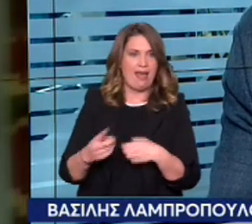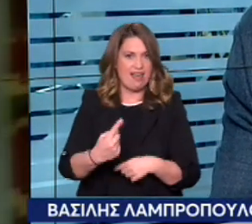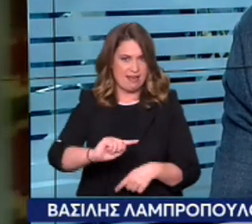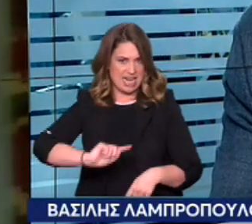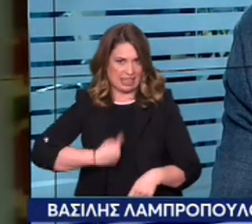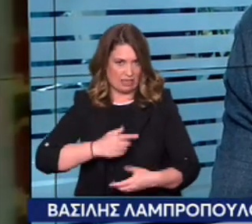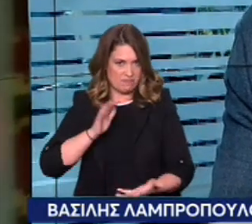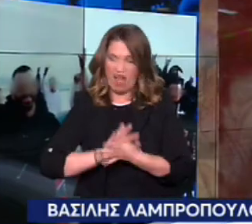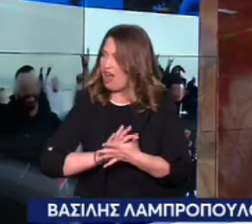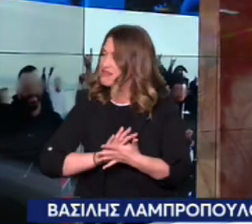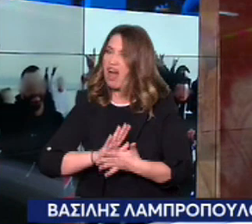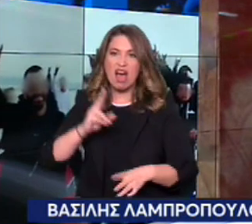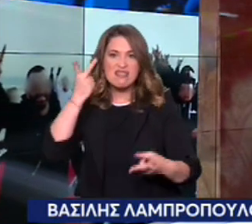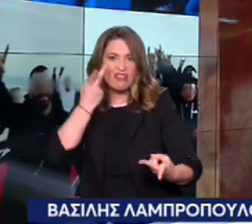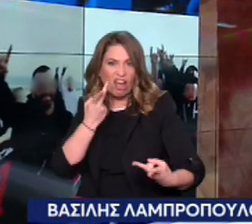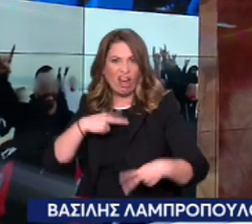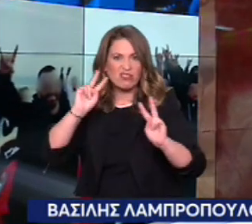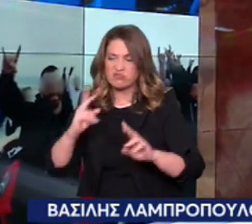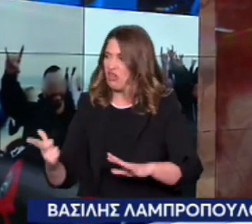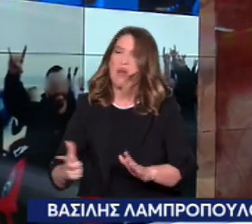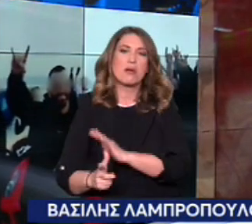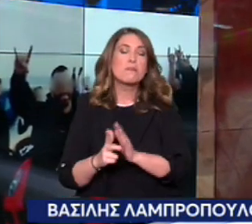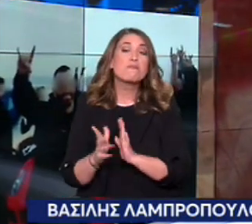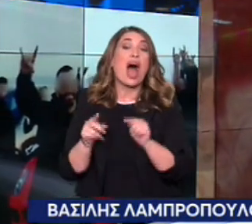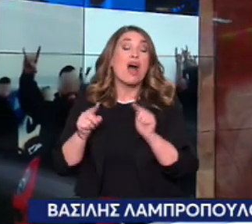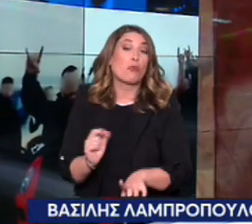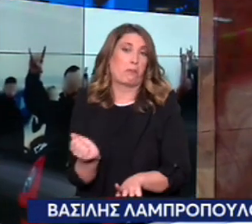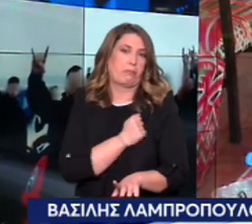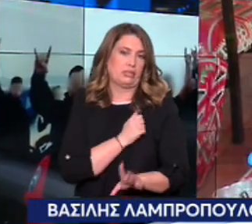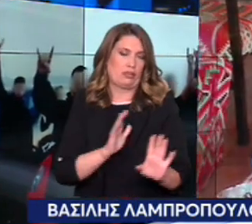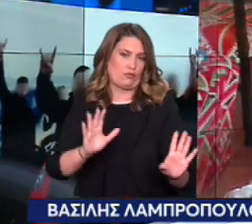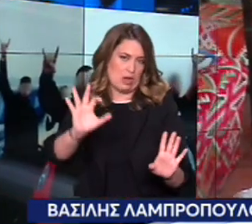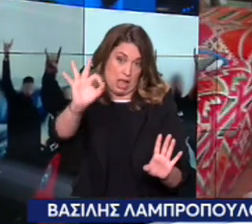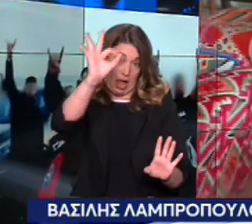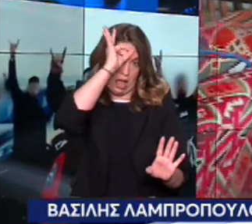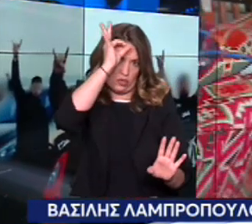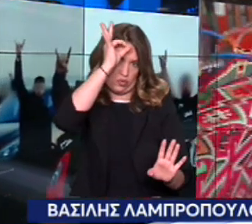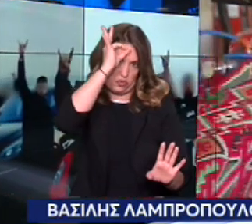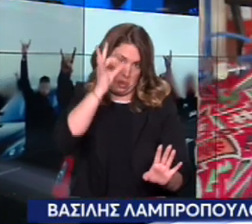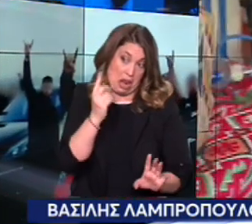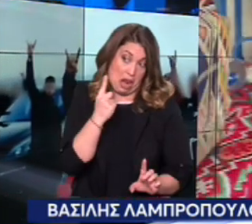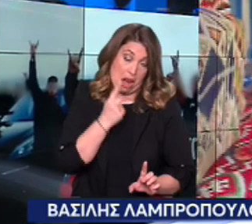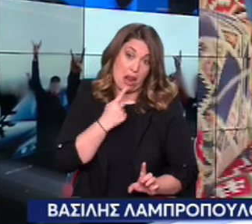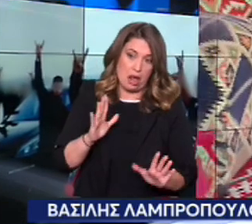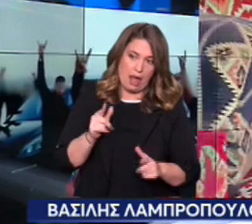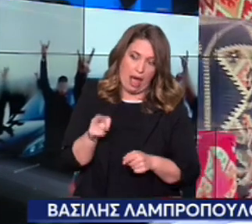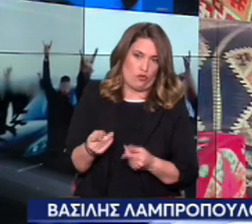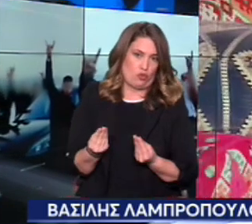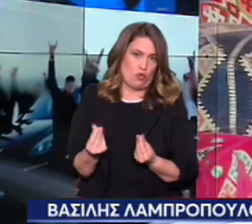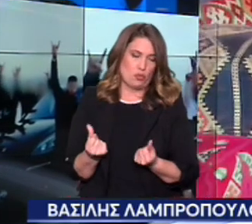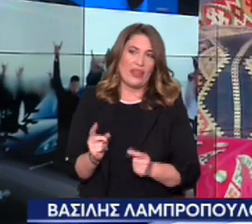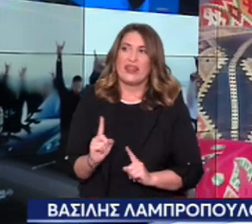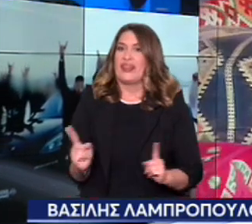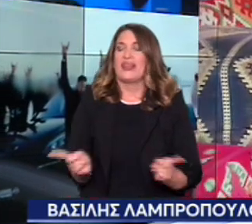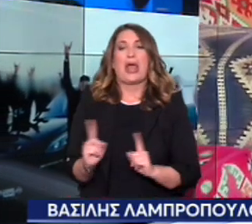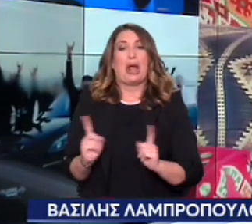αστυνομία μπορεί να είναι και κάτι διαφορετικό αλλά αυτή θεωρεί τη βασική εκδοχή είναι έτσι η σειρά των πραγμάτων. Δηλαδή δεν είναι διαβολική